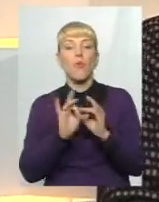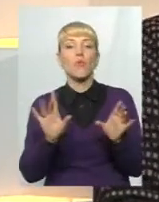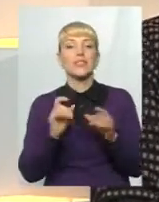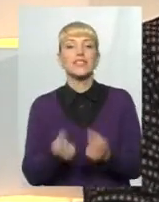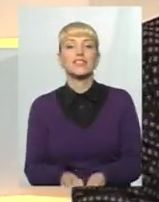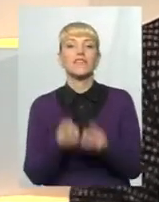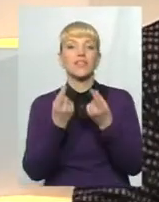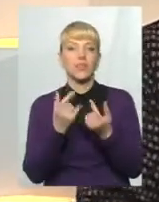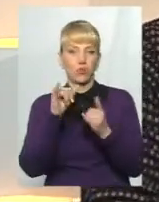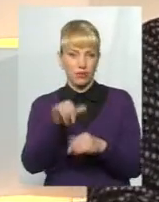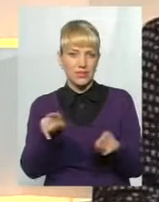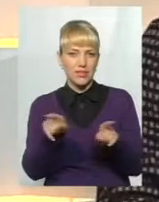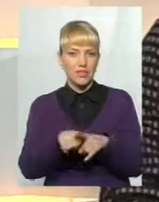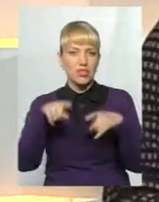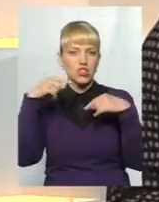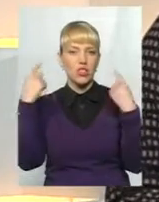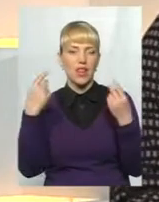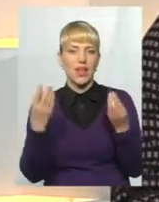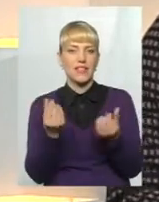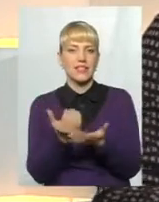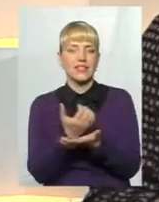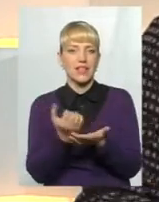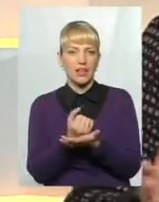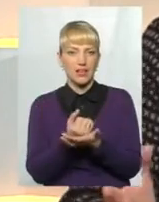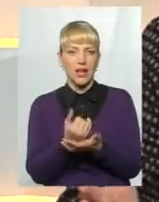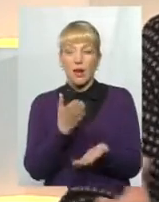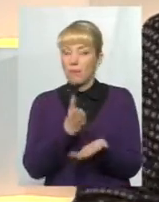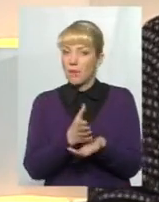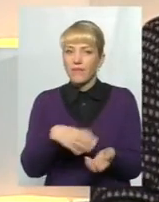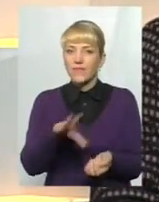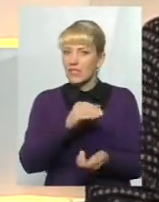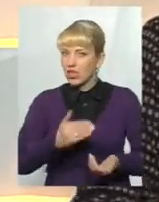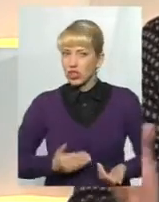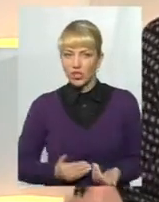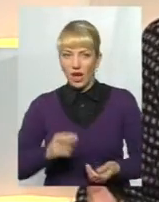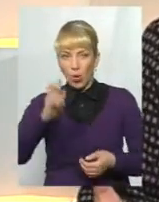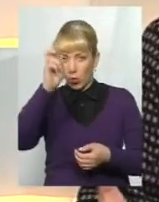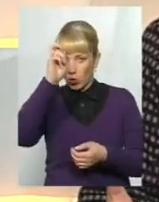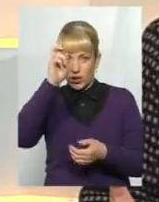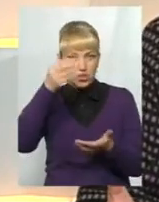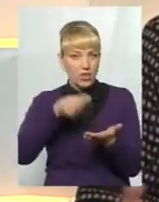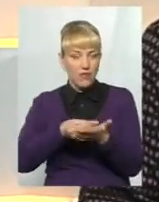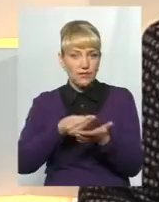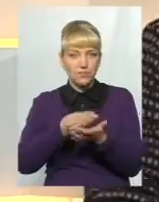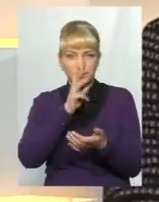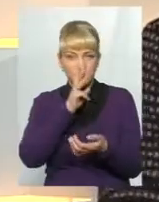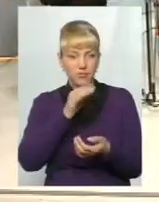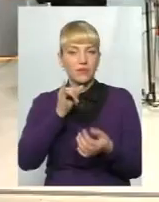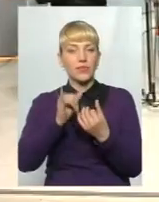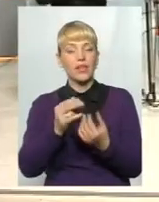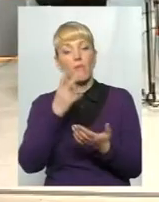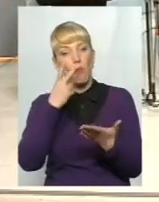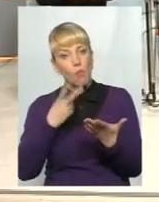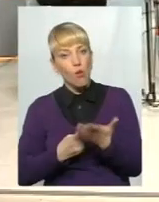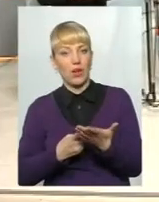взяли ці шалені статки, перебуваючи усе життя у бюджетній сфері? І продемонструйте,